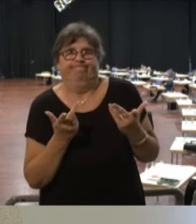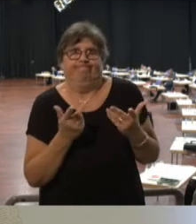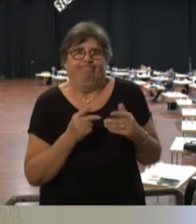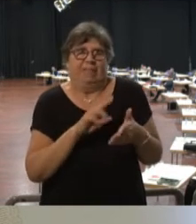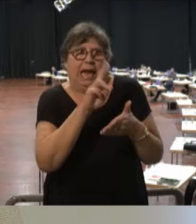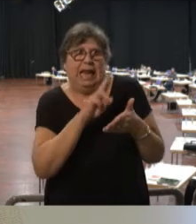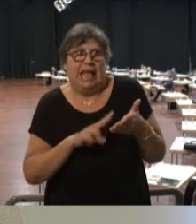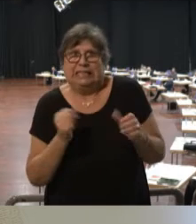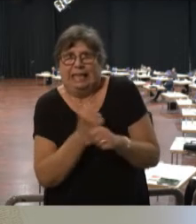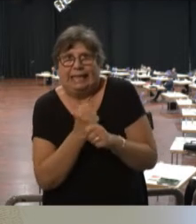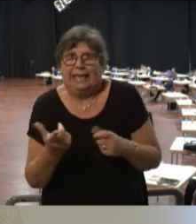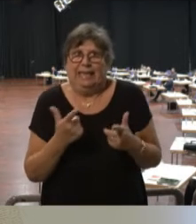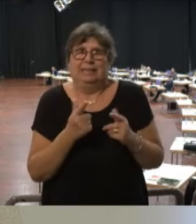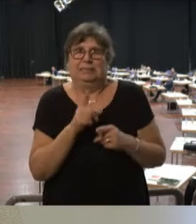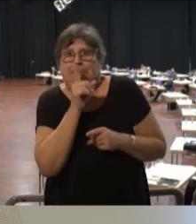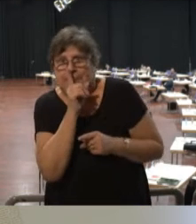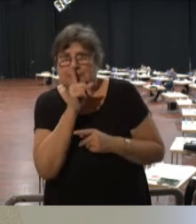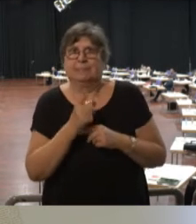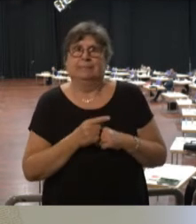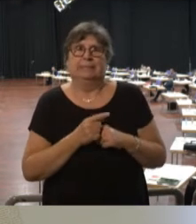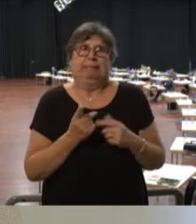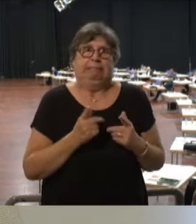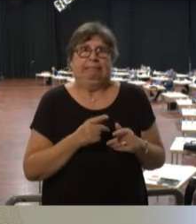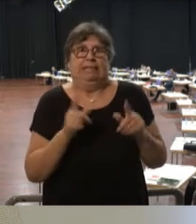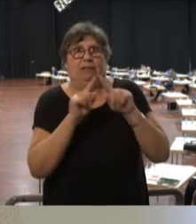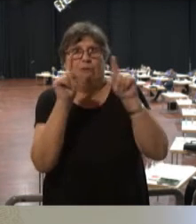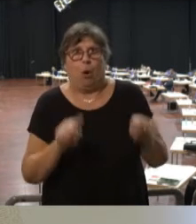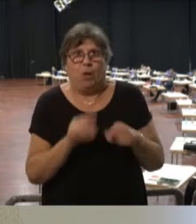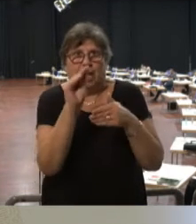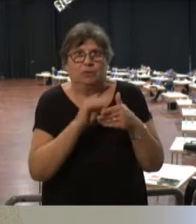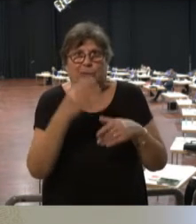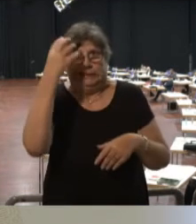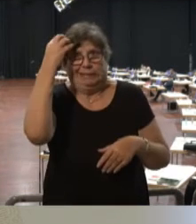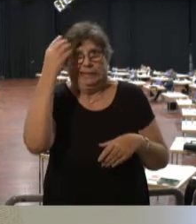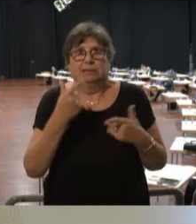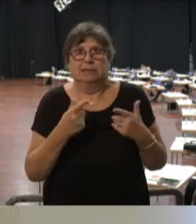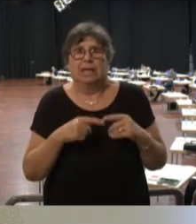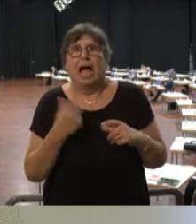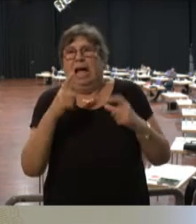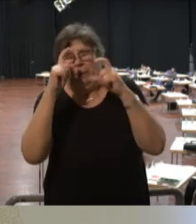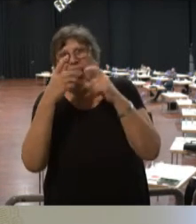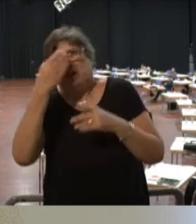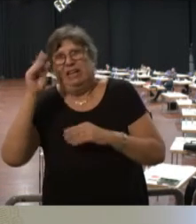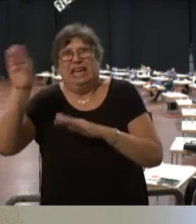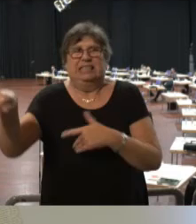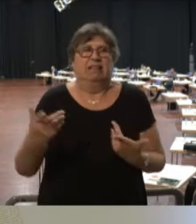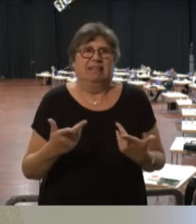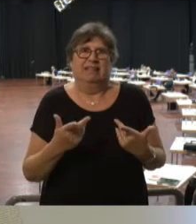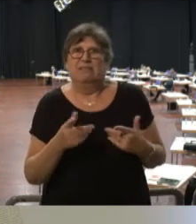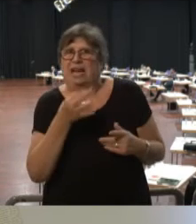lesen können, müssen sie vertuschen. Wenn die da ein Formular ausfüllen sollen, dann sagen sie, ich habe gerade die Brille vergessen und so weiter und so fort.